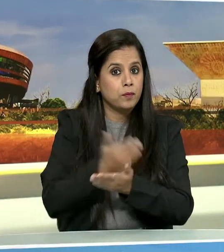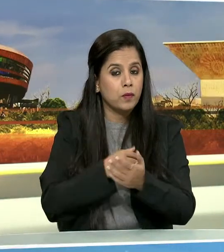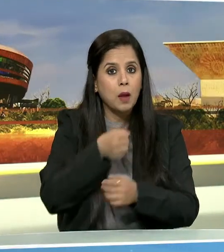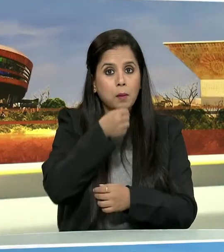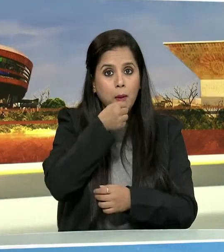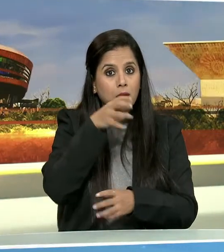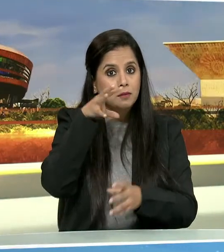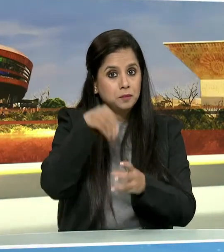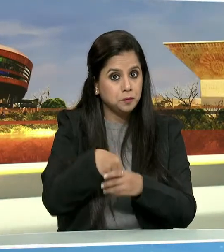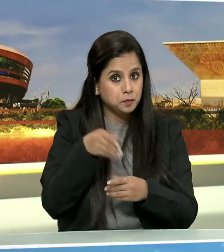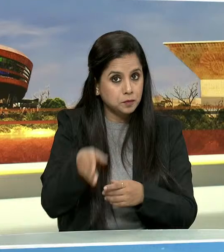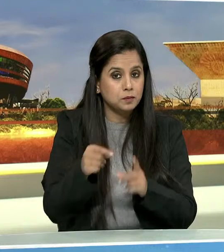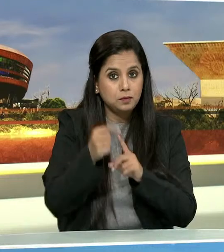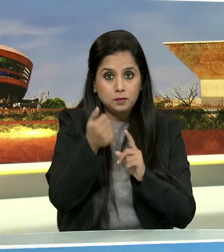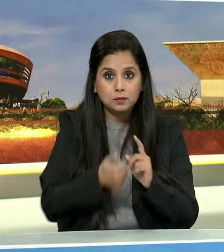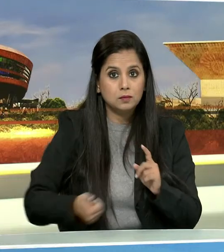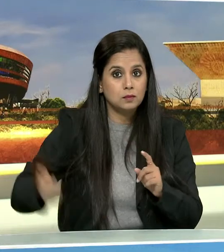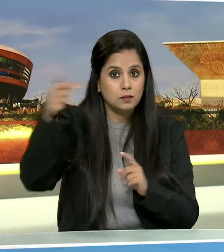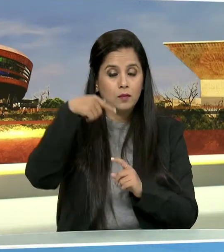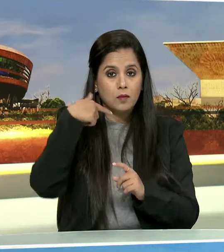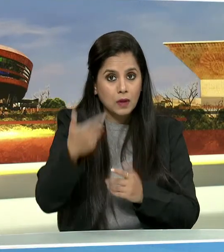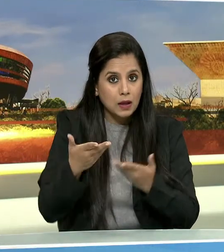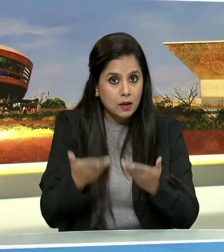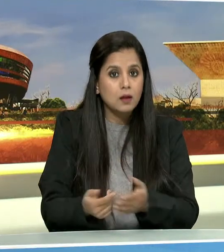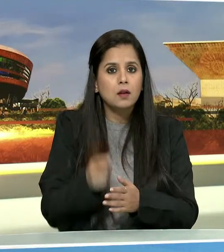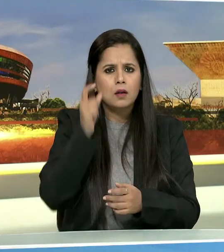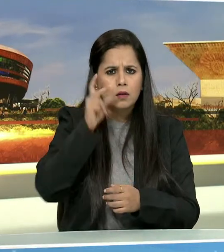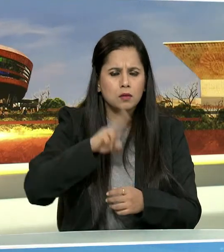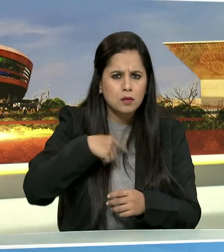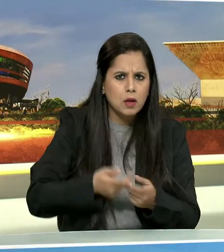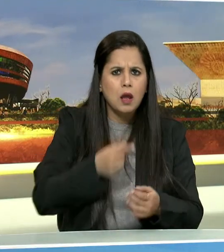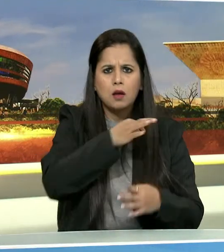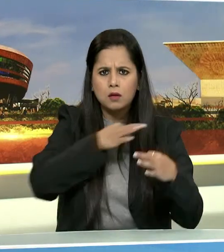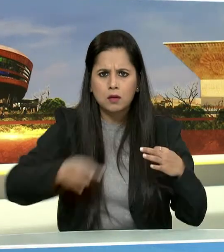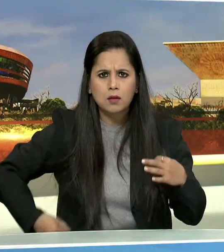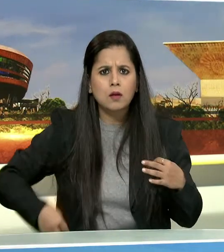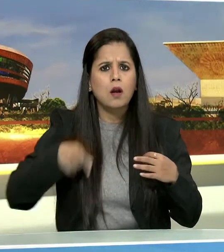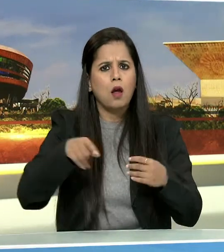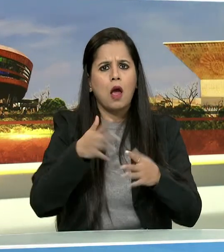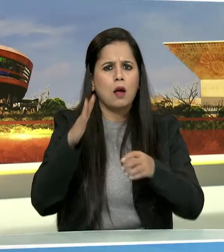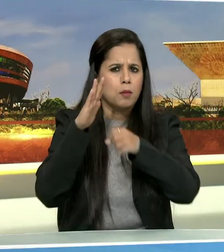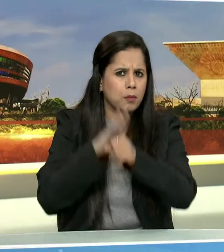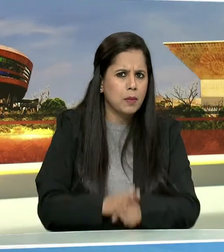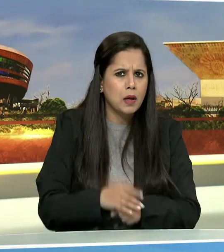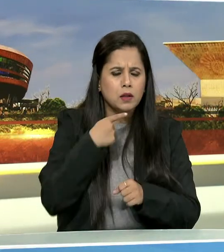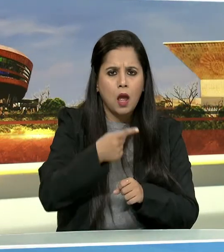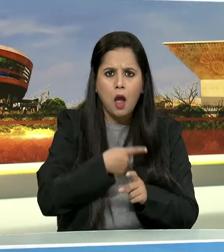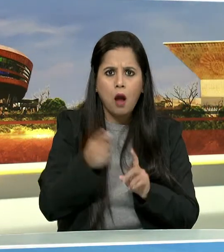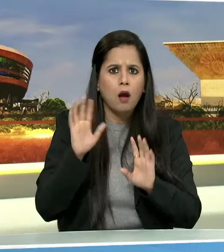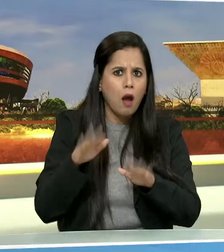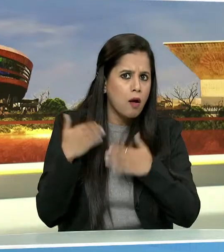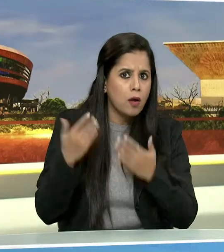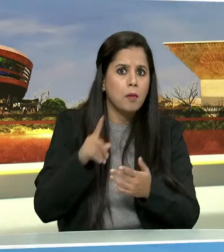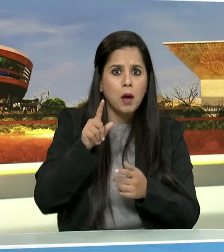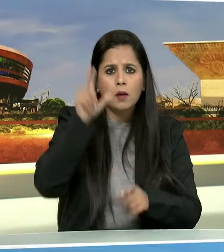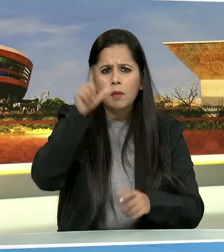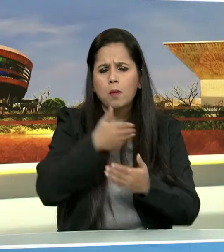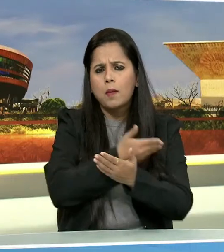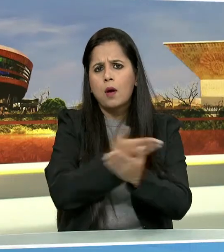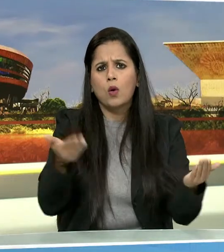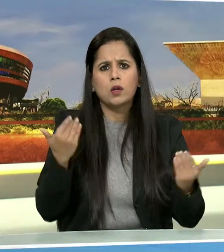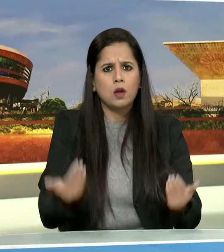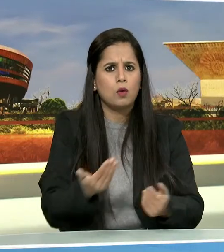संबोधित करते हुए राश्टरपती ने कहा लिंग, जाती और अन्य भेदभावों के बावजूद प्रत्येक